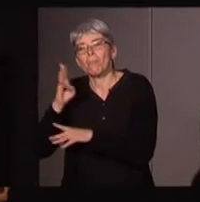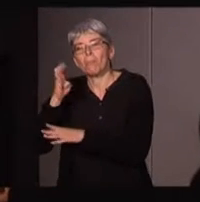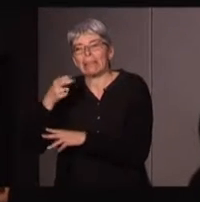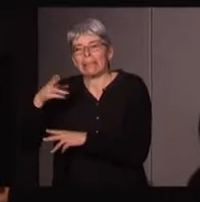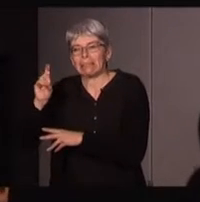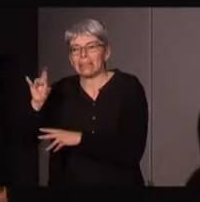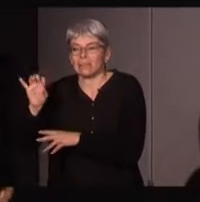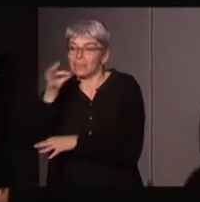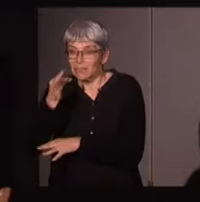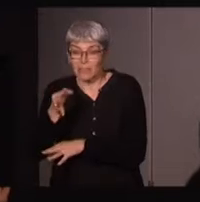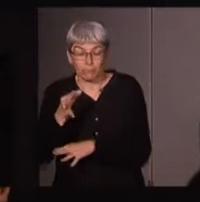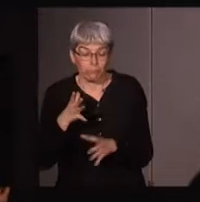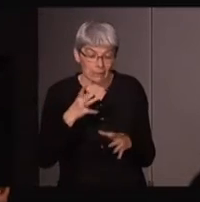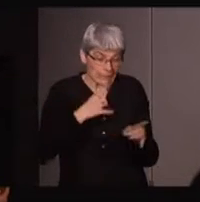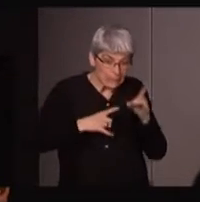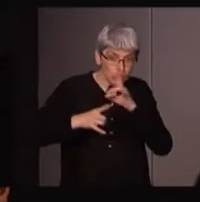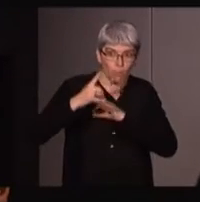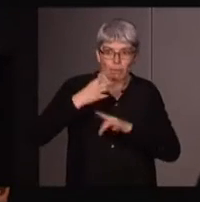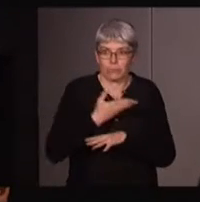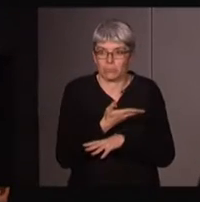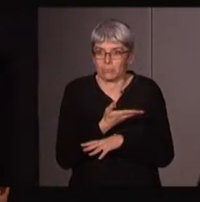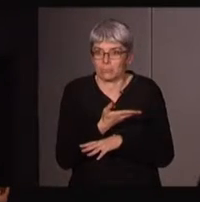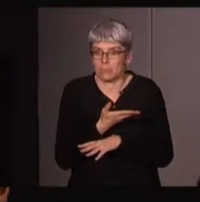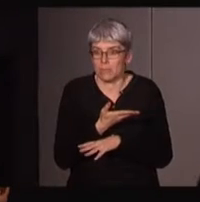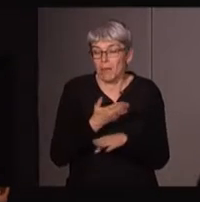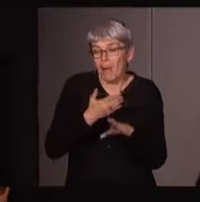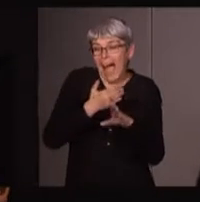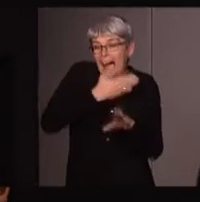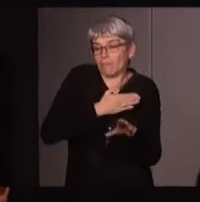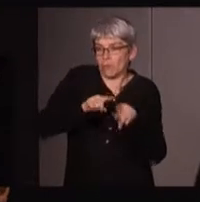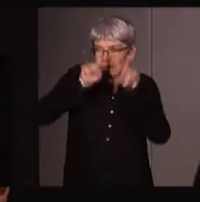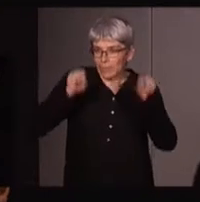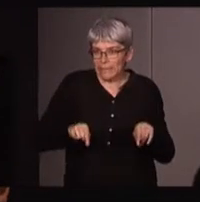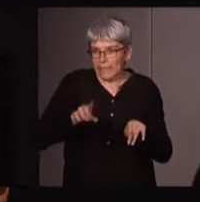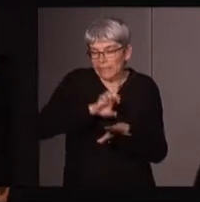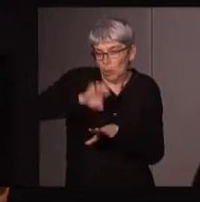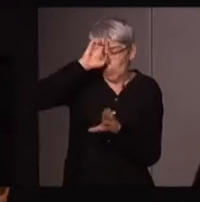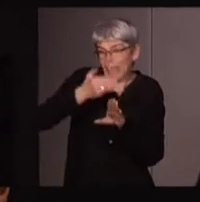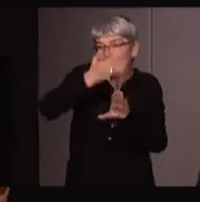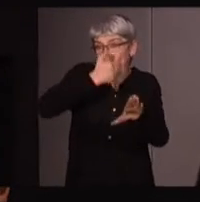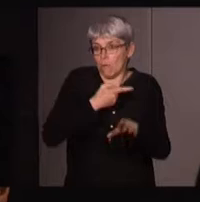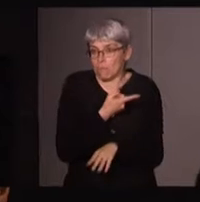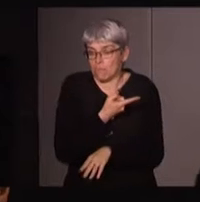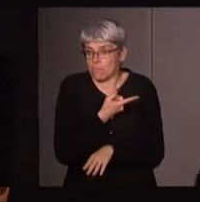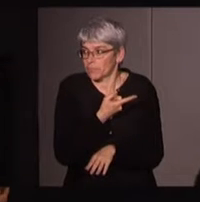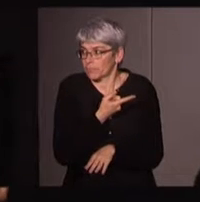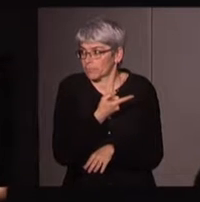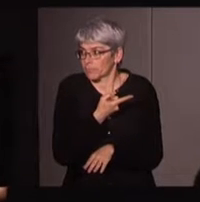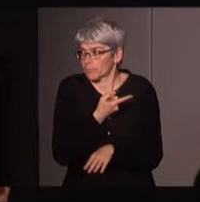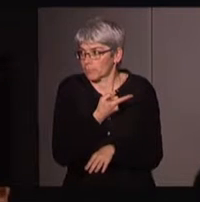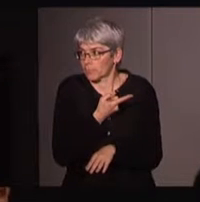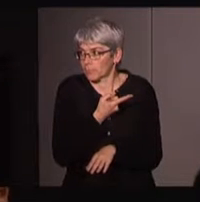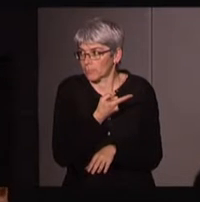'une histoire, on va dire, pré-capitaliste européenne qui serait liée, pardon,